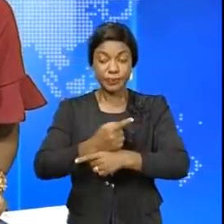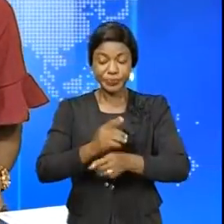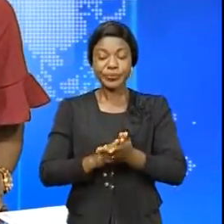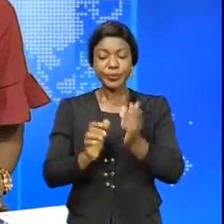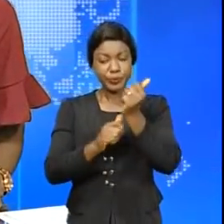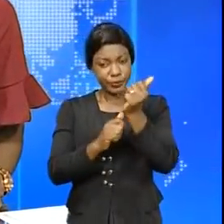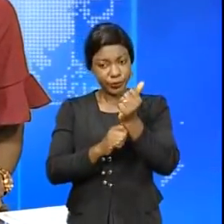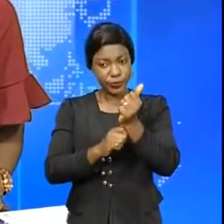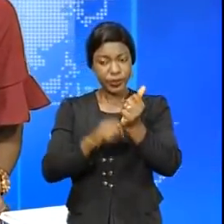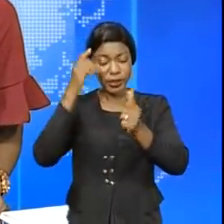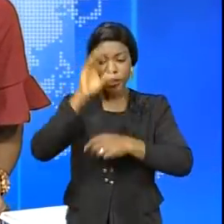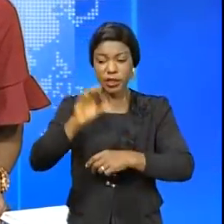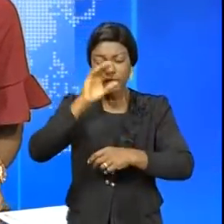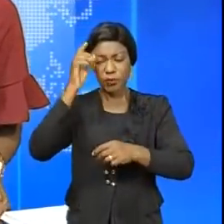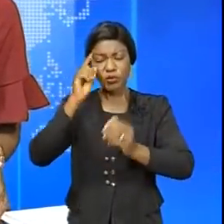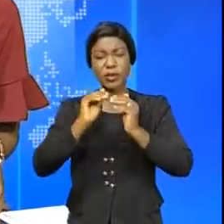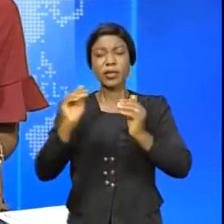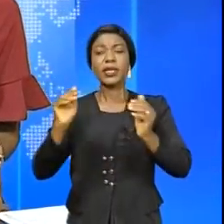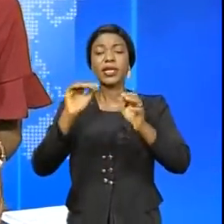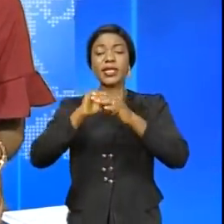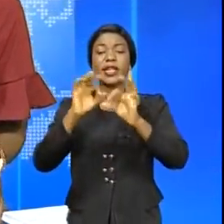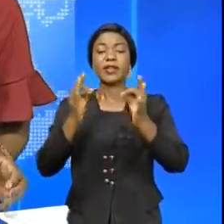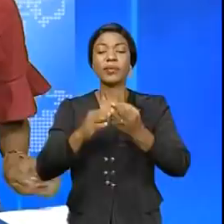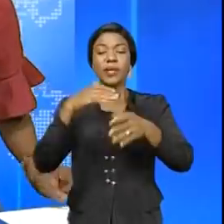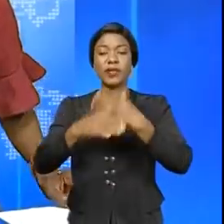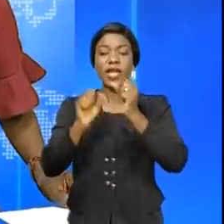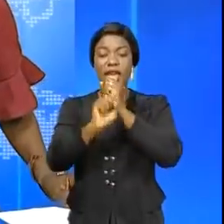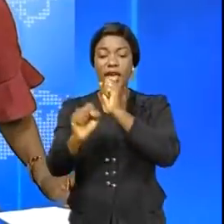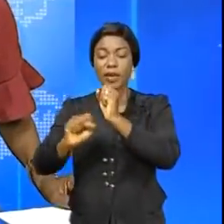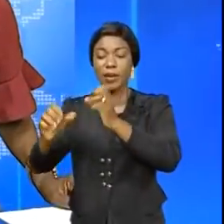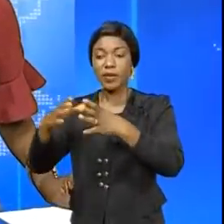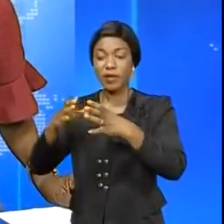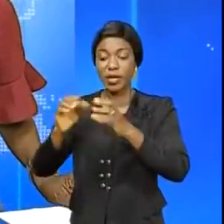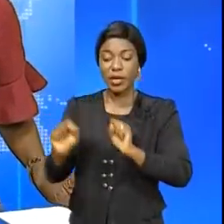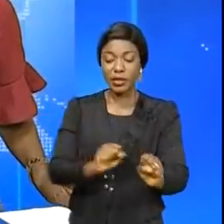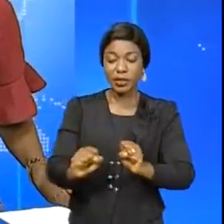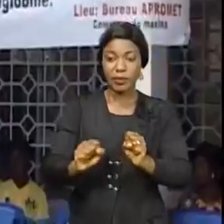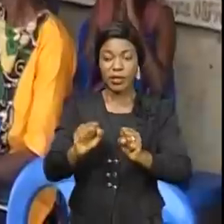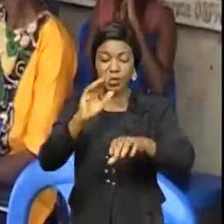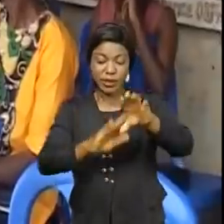stabilité de la famille, a lancé une campagne de sensibilisation avec un dépistage gratuit.